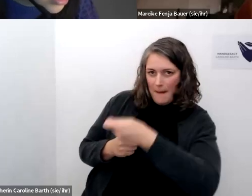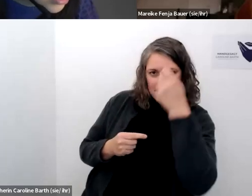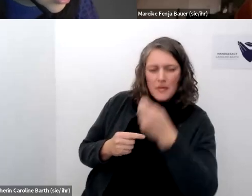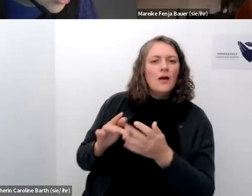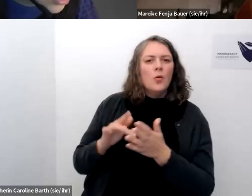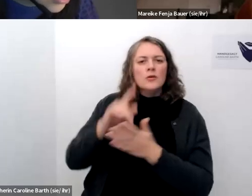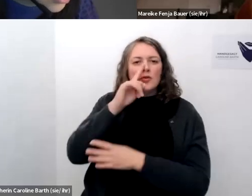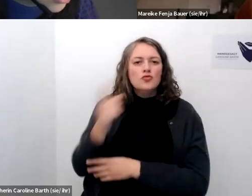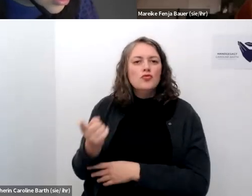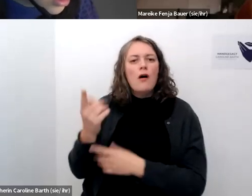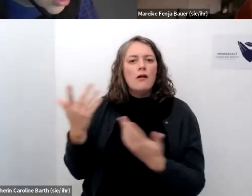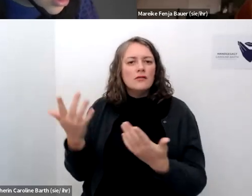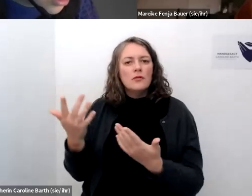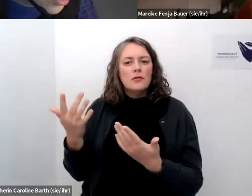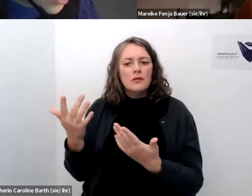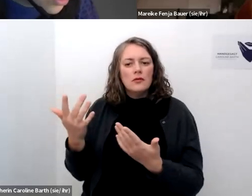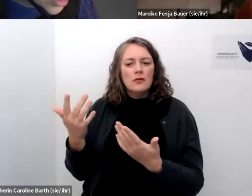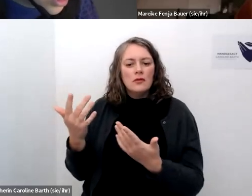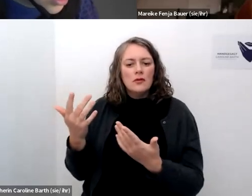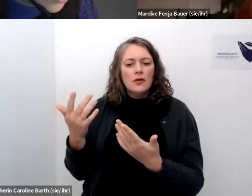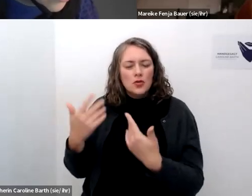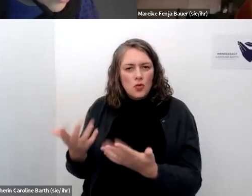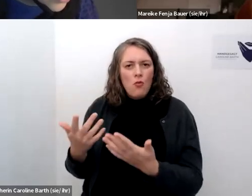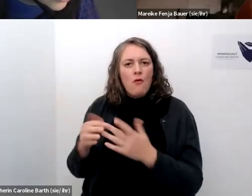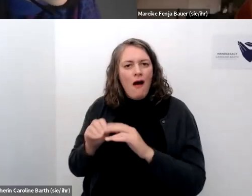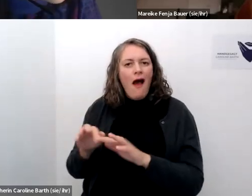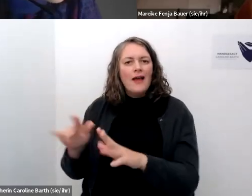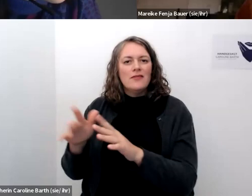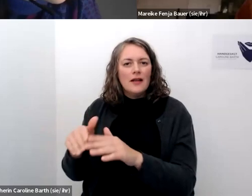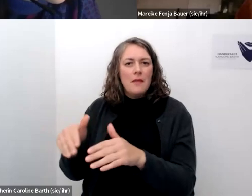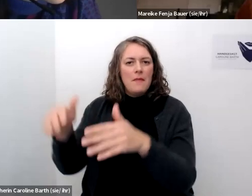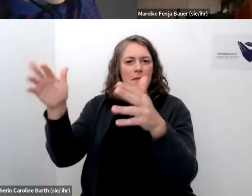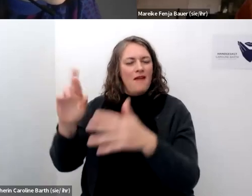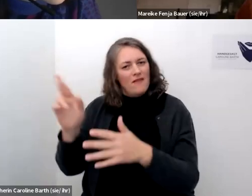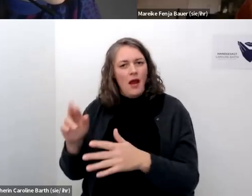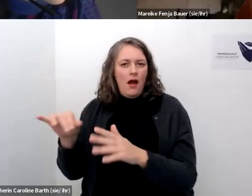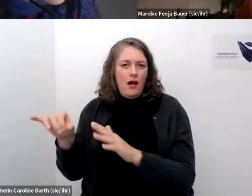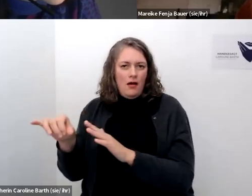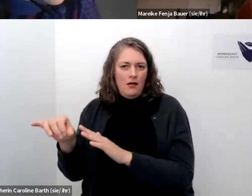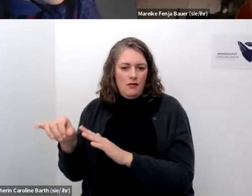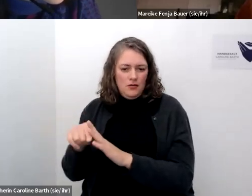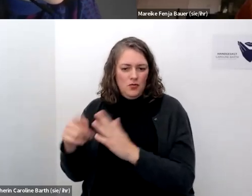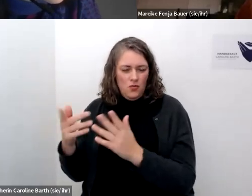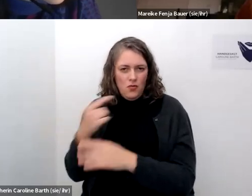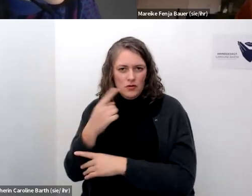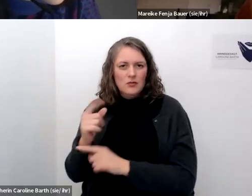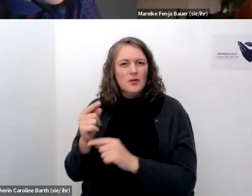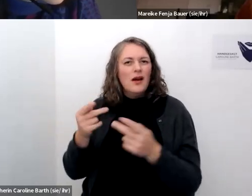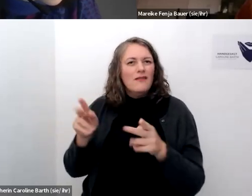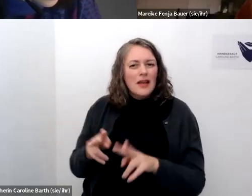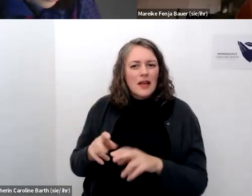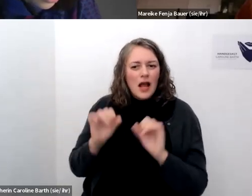der creator in erhöht wird wenig aktion und dann konzentriert kann das eine